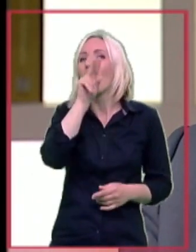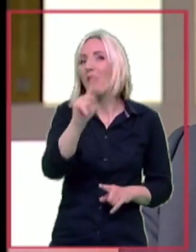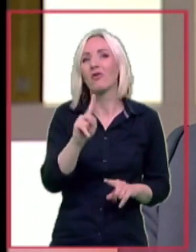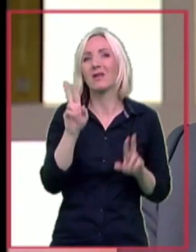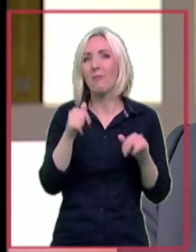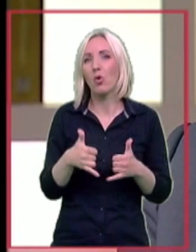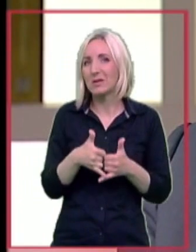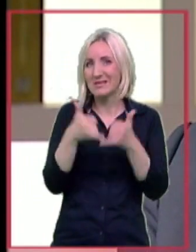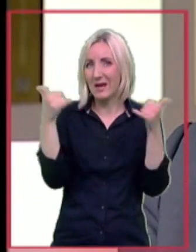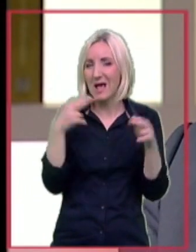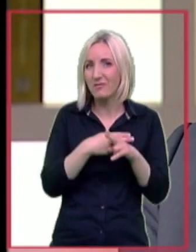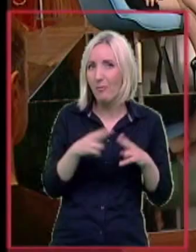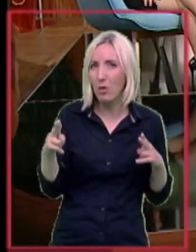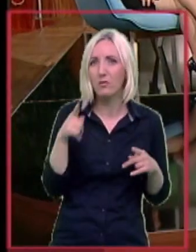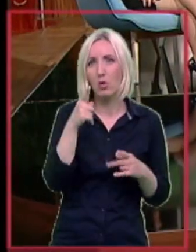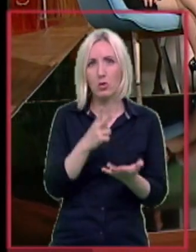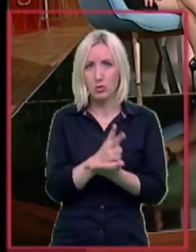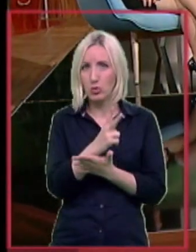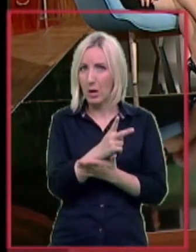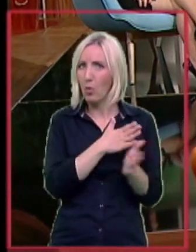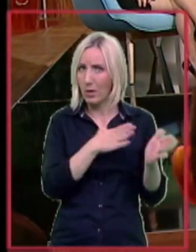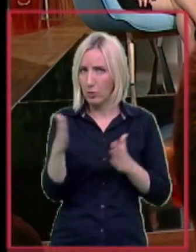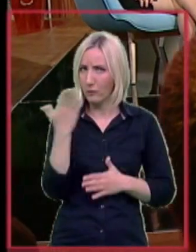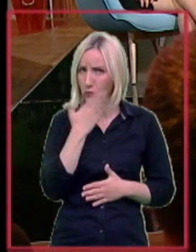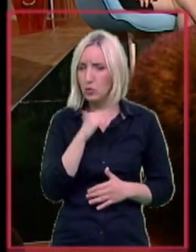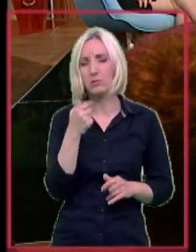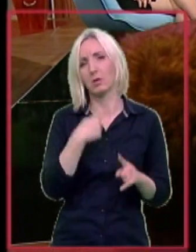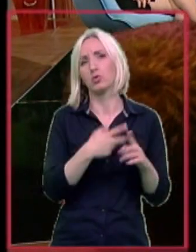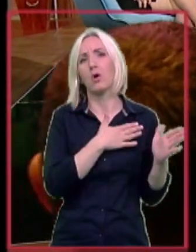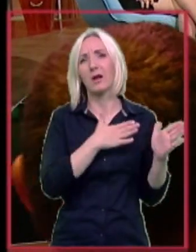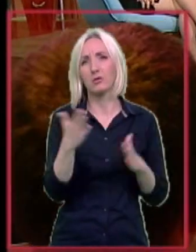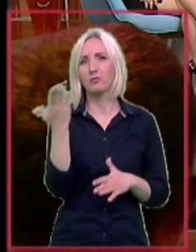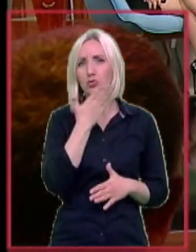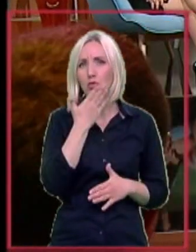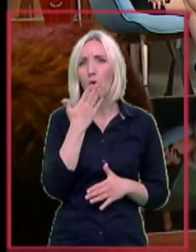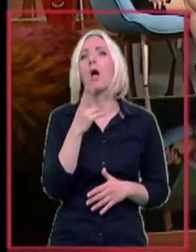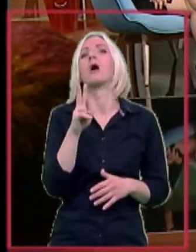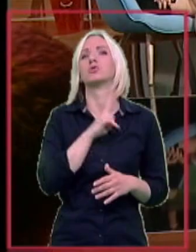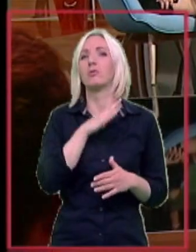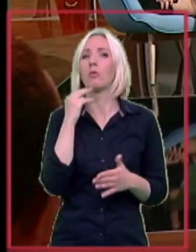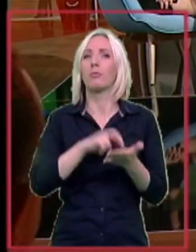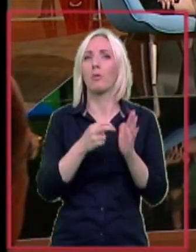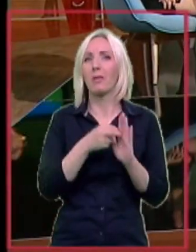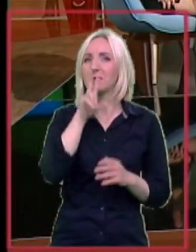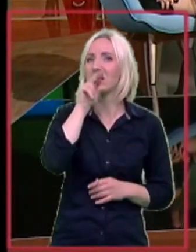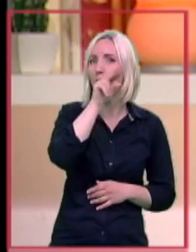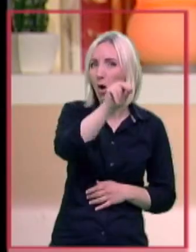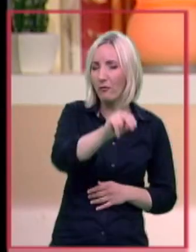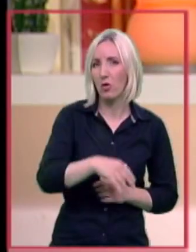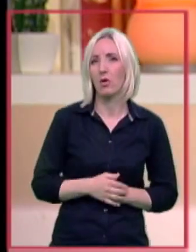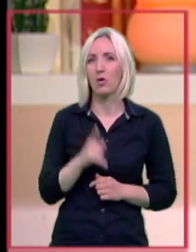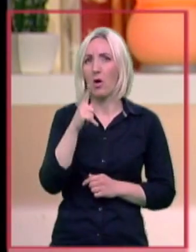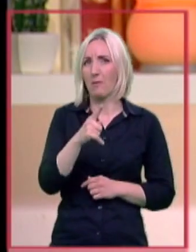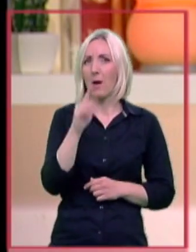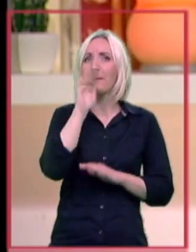razvije. One su i krenuli, ja mislim, u redomu školu. Redom, Redomu, ali su imali probleme sa govorom. Oni su imali oštećenje sluha preko